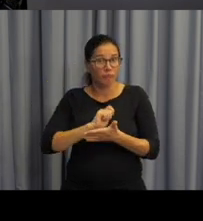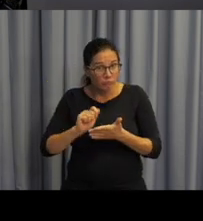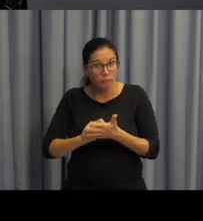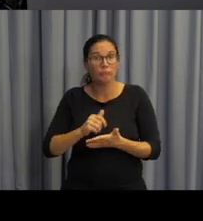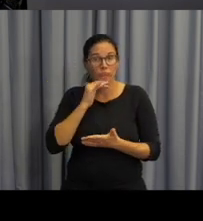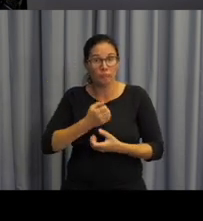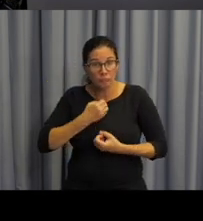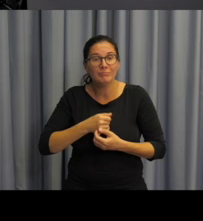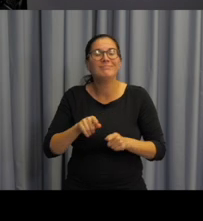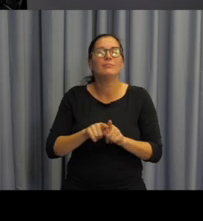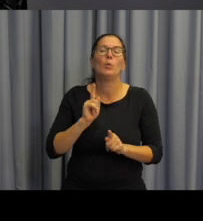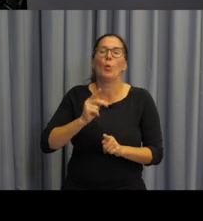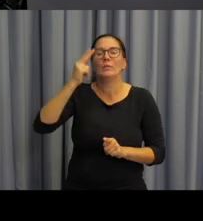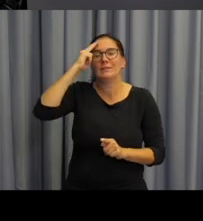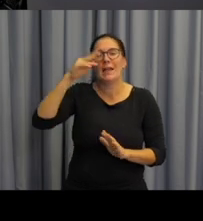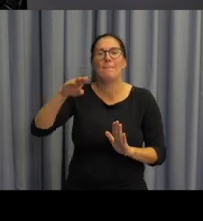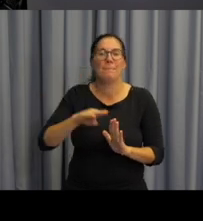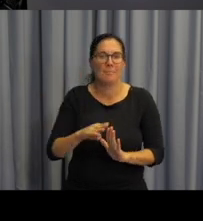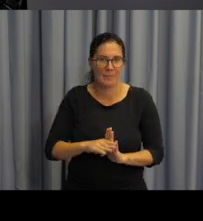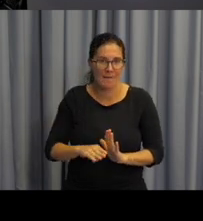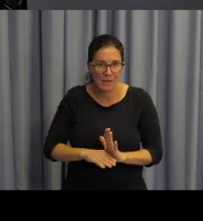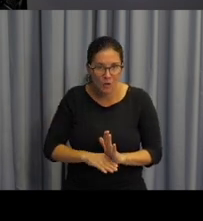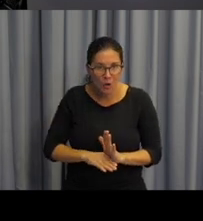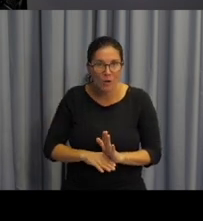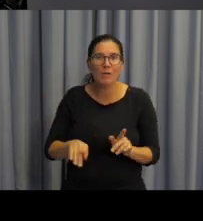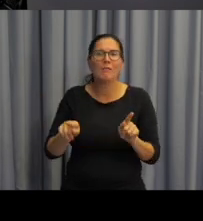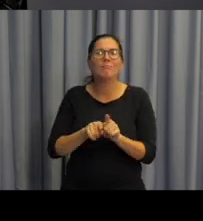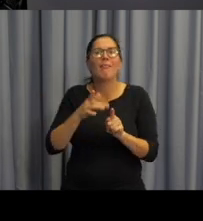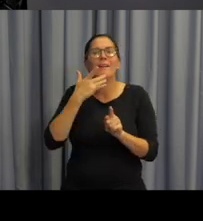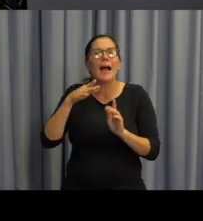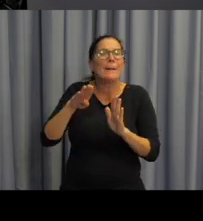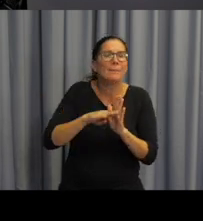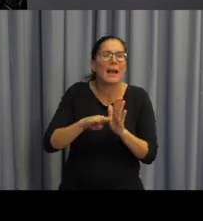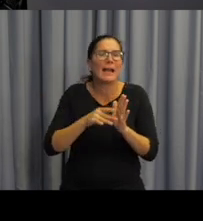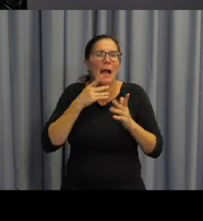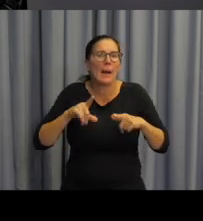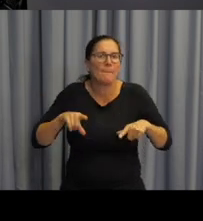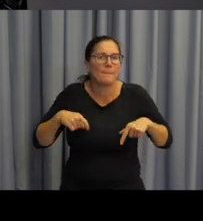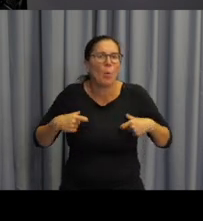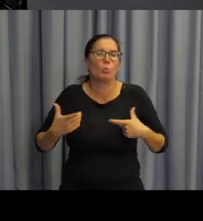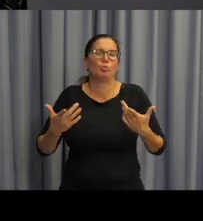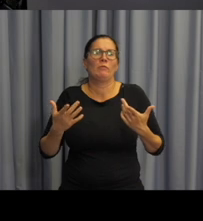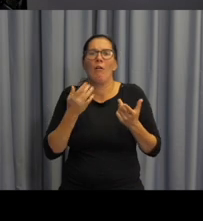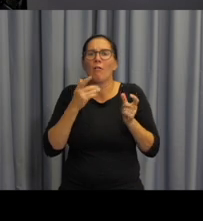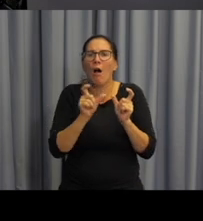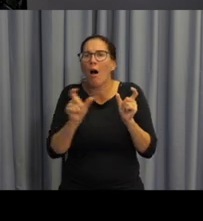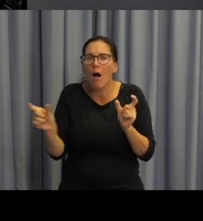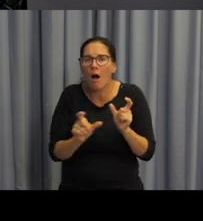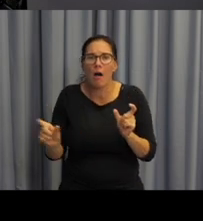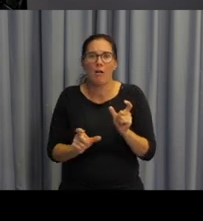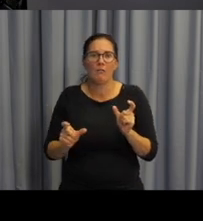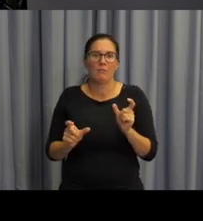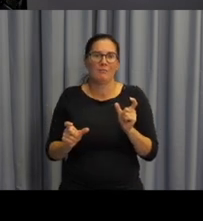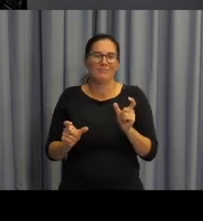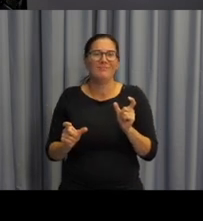pravidla, ta jeho pravidla a také to, jak s těmi pravidly zacházet, abychom mohli v rámci toho jazyka vytvořit a